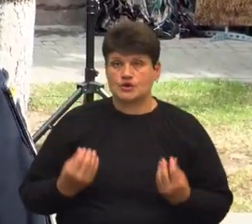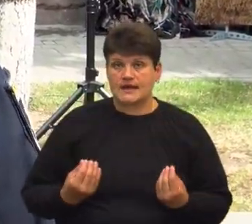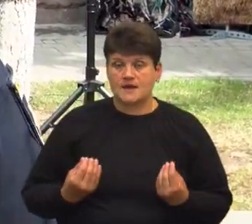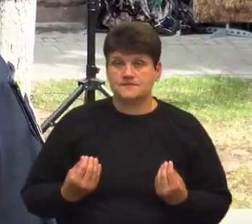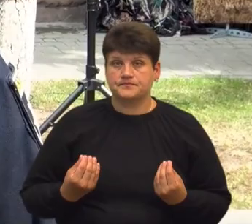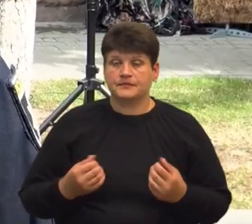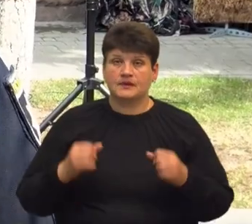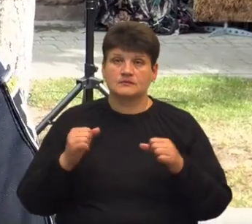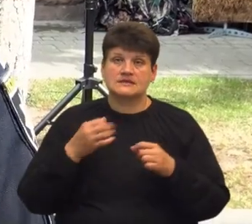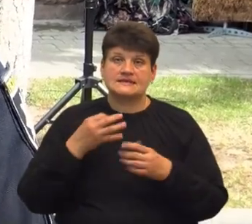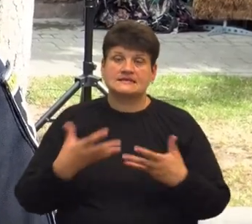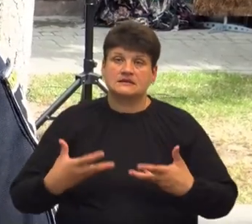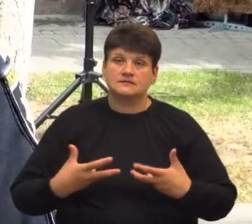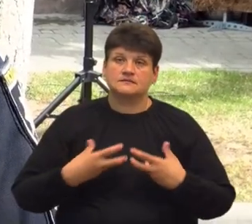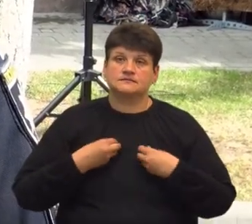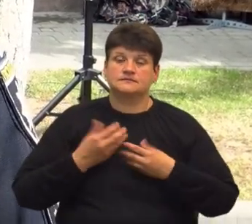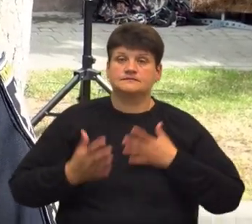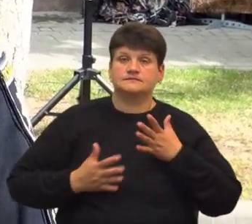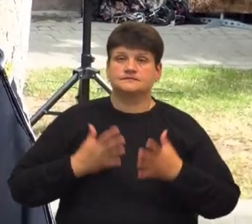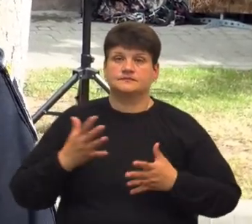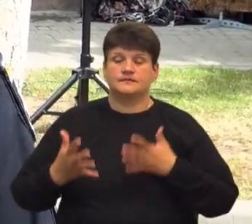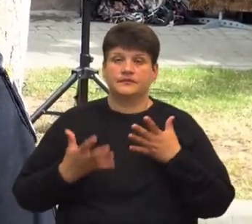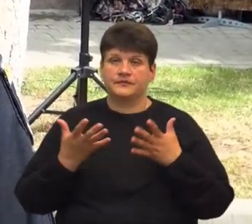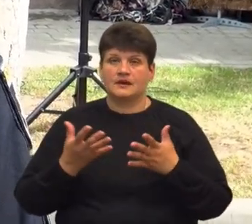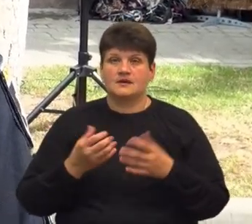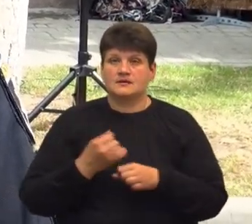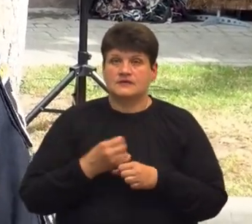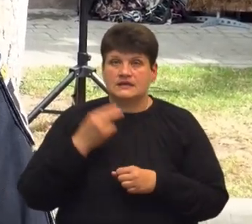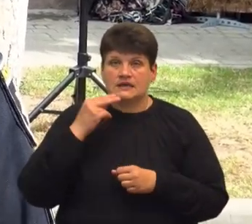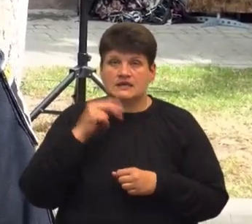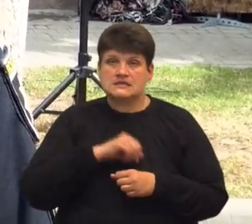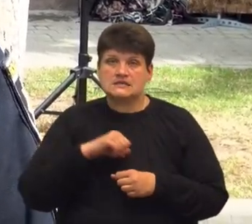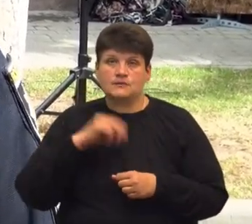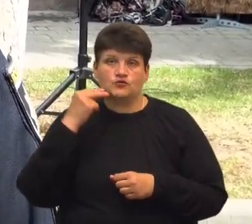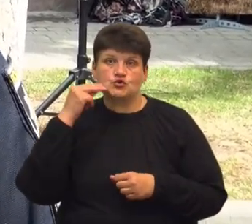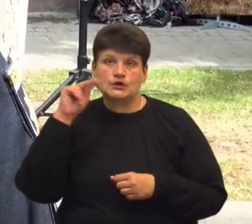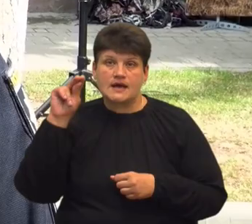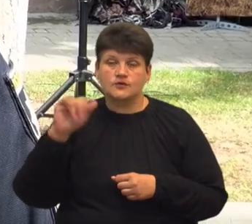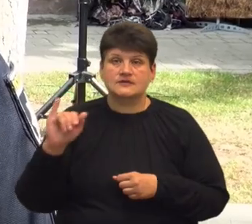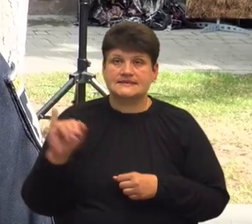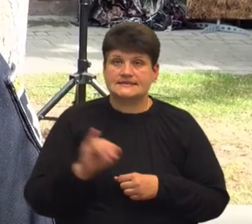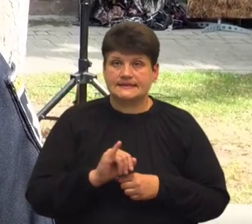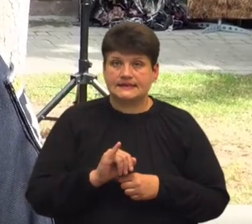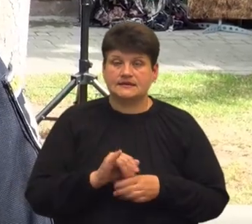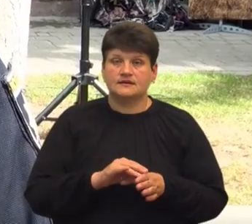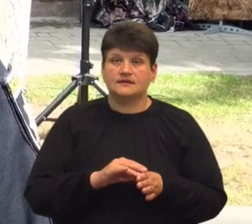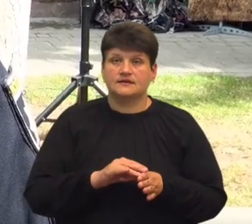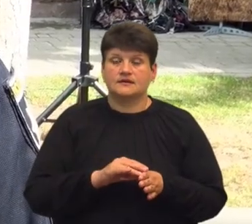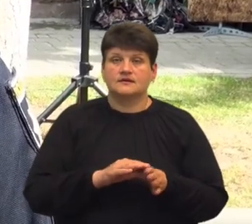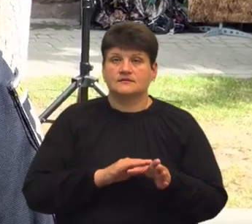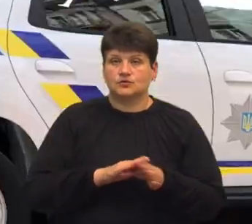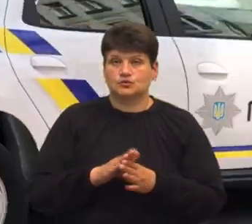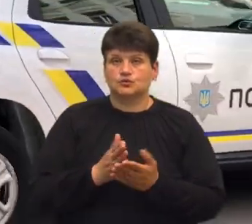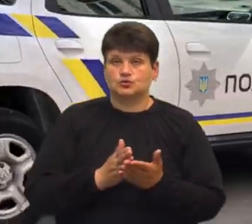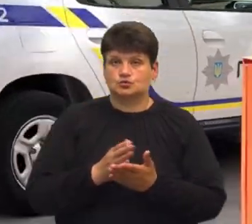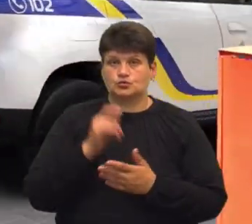Це надихає, мотивує працюватися краще, самовдосконалюватися і віддану нести службу українському